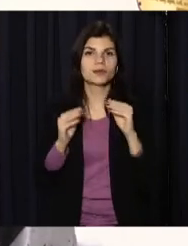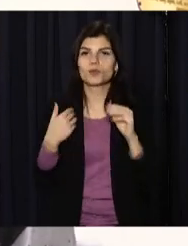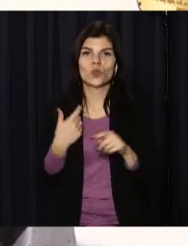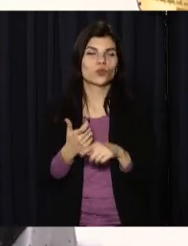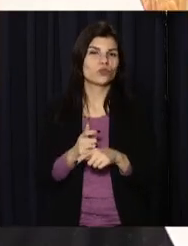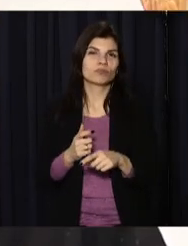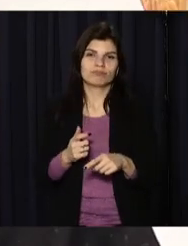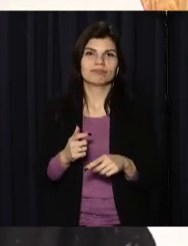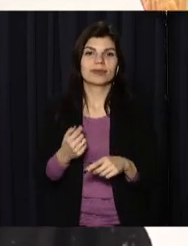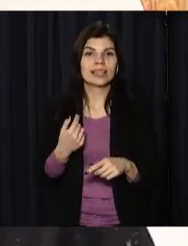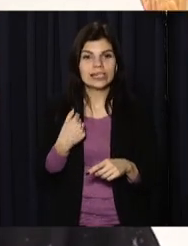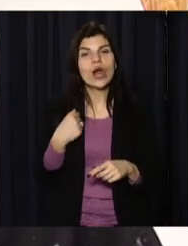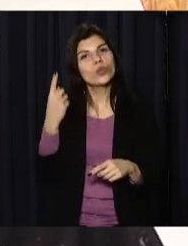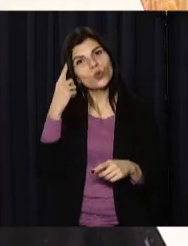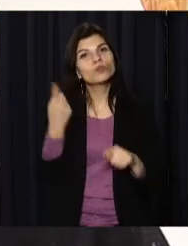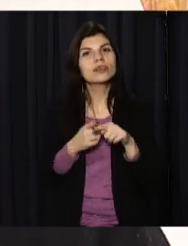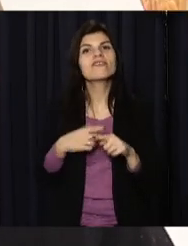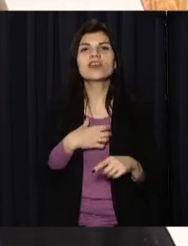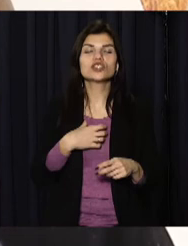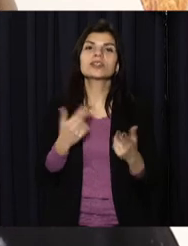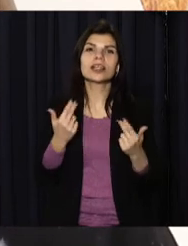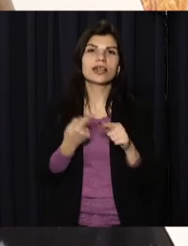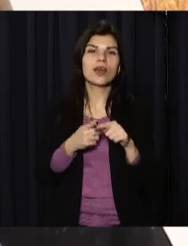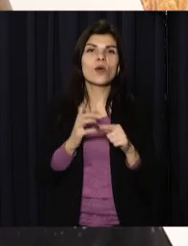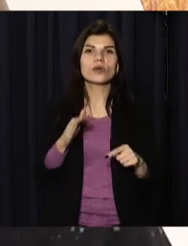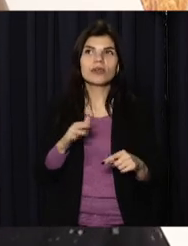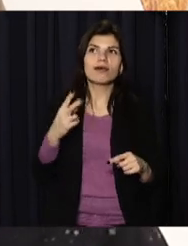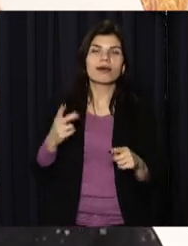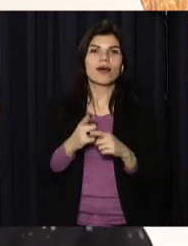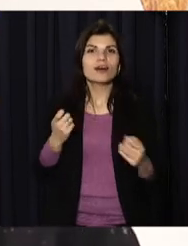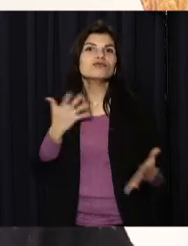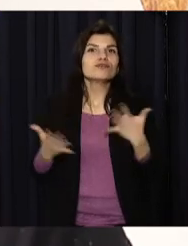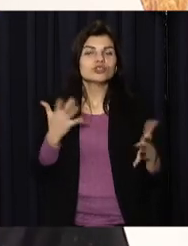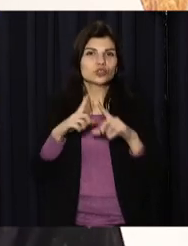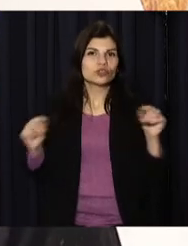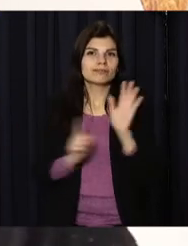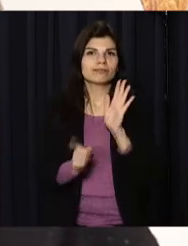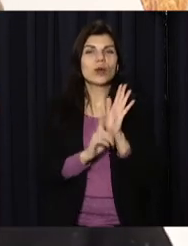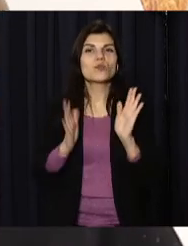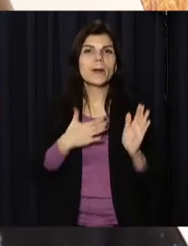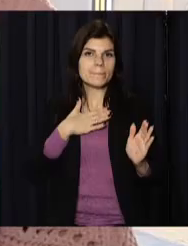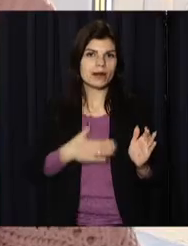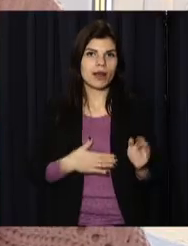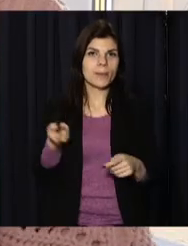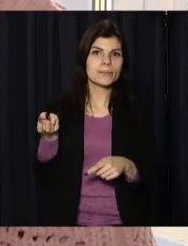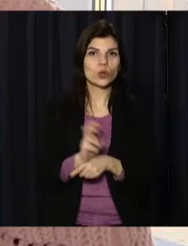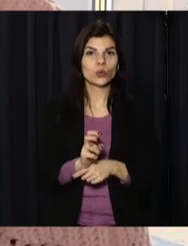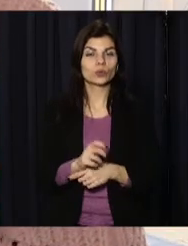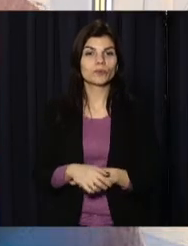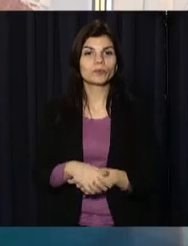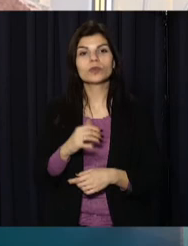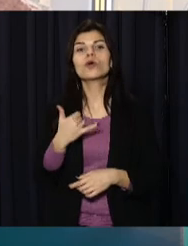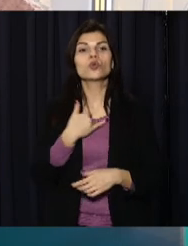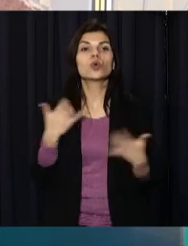дуже подобається. Я думаю, що це важливо, що, звичайно, це буде заохочувати дітей до навчання і в школу буде приємніше приходити. У нас вже є